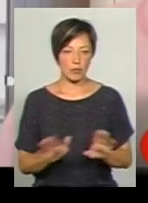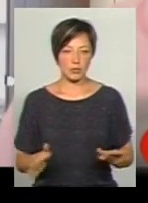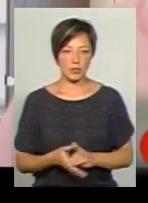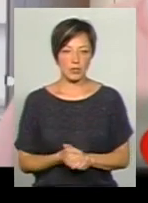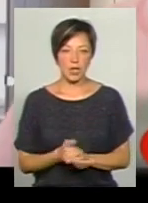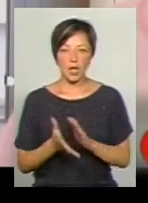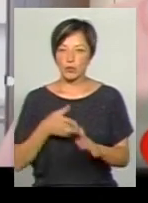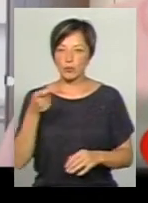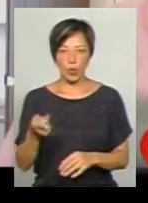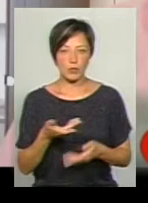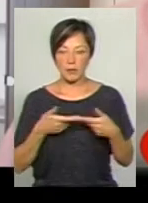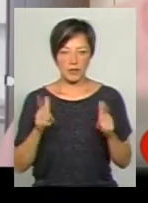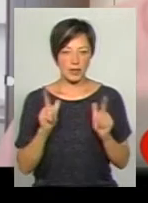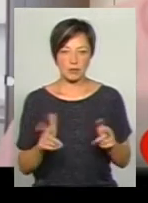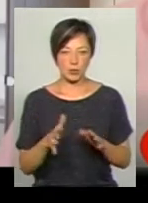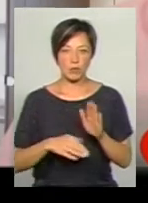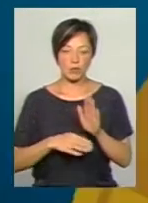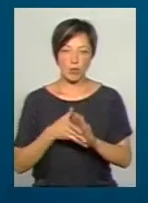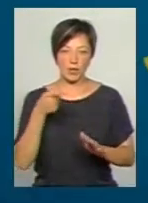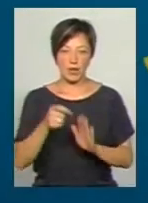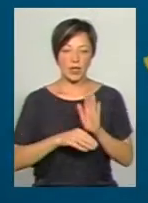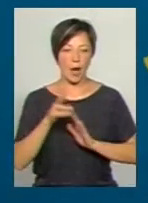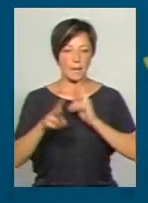позовом в мене згідні, не подавати апеляцію.